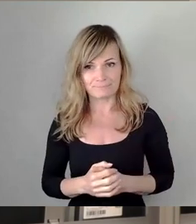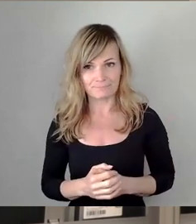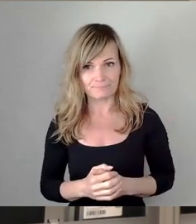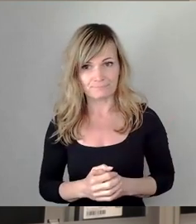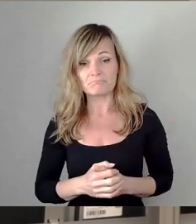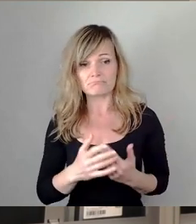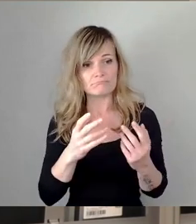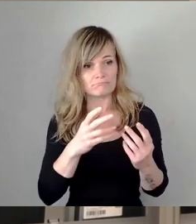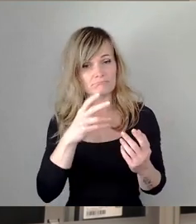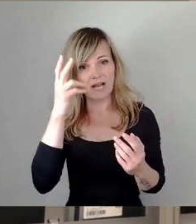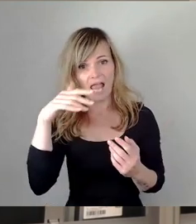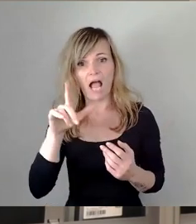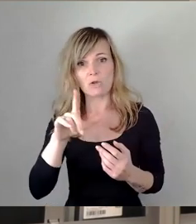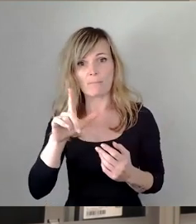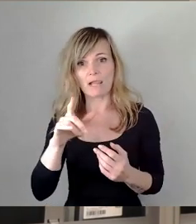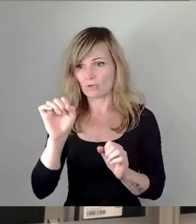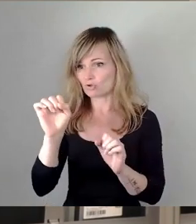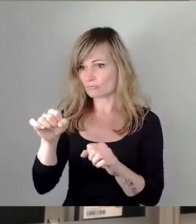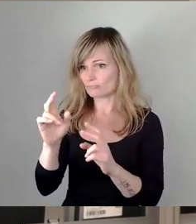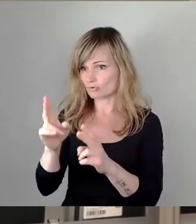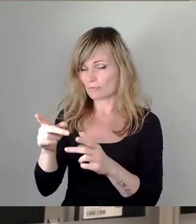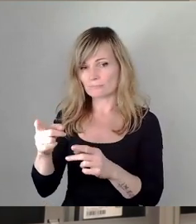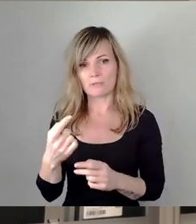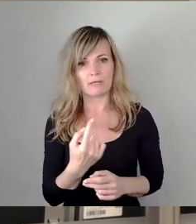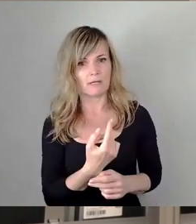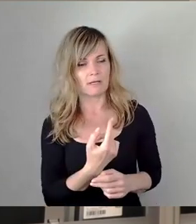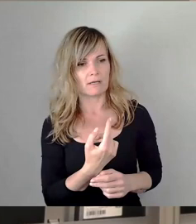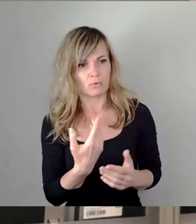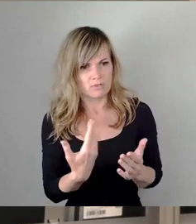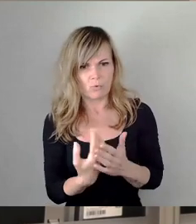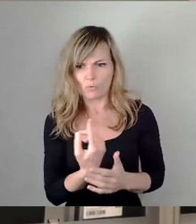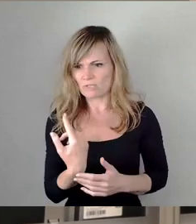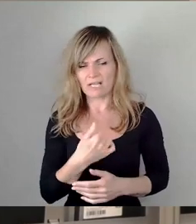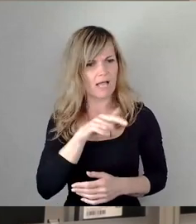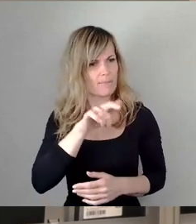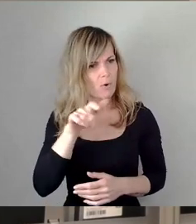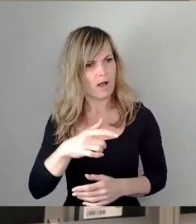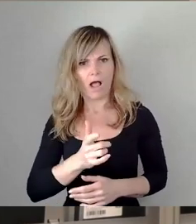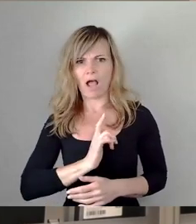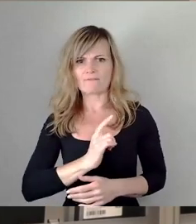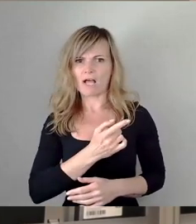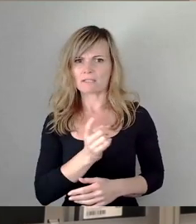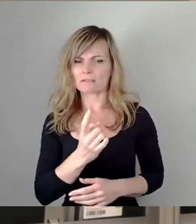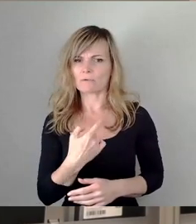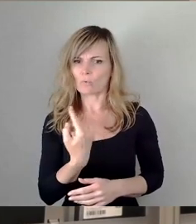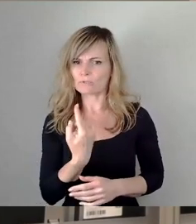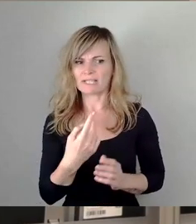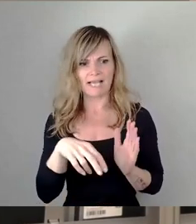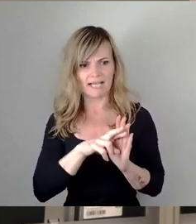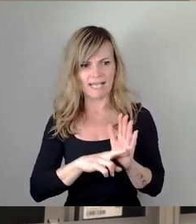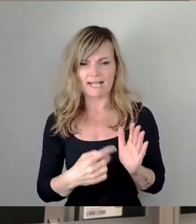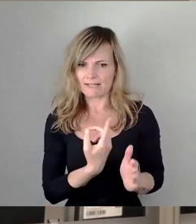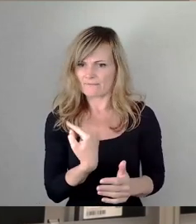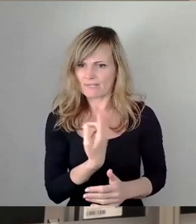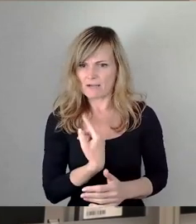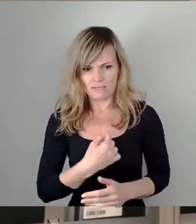zustimmen, dass wir uns, und ich glaube, das erwarten unsere Bürger, dass wir uns an die Regeln, die wir der Stadt